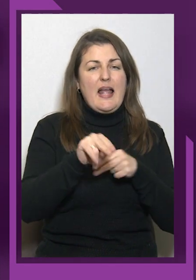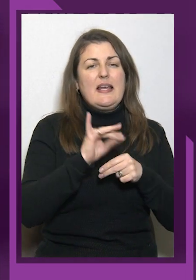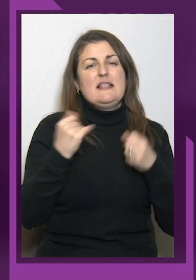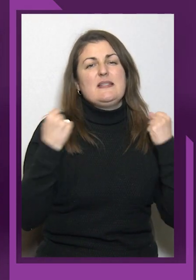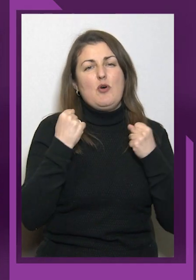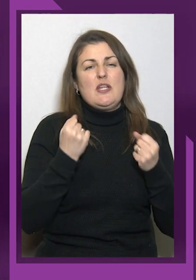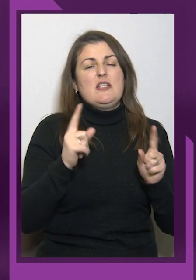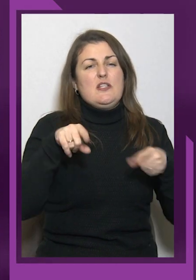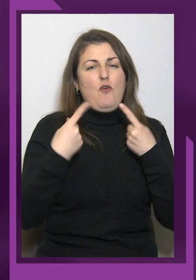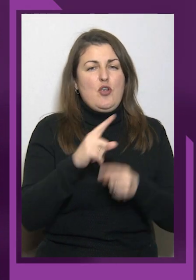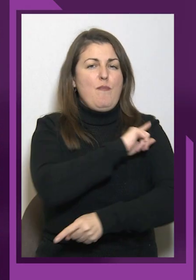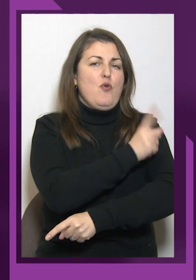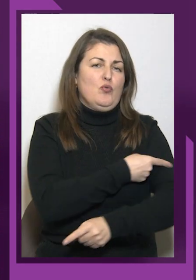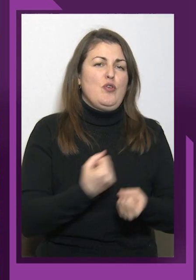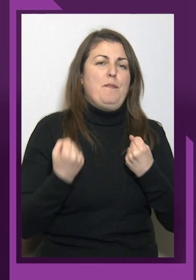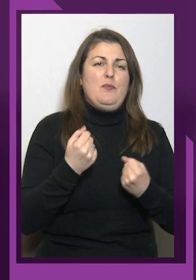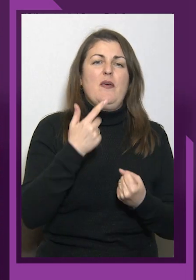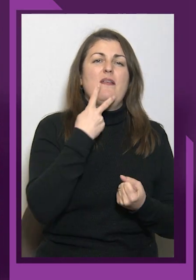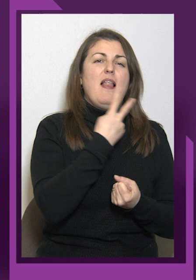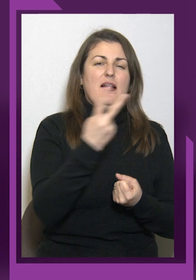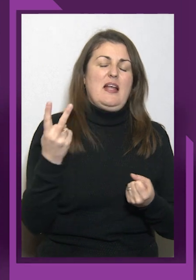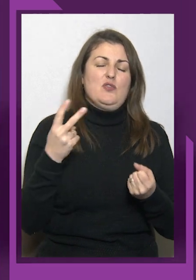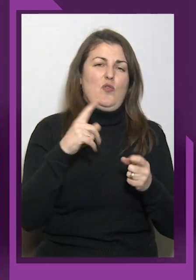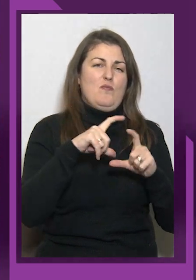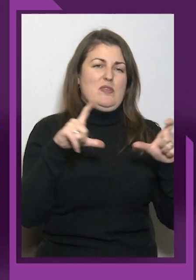створили потужну підтримку в глядацькому залі.